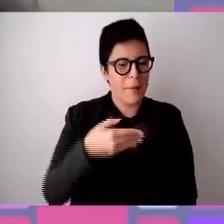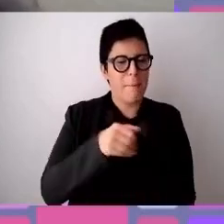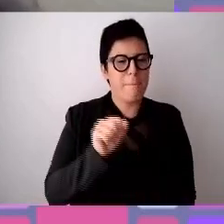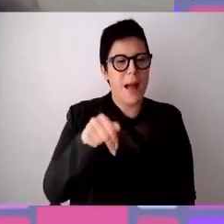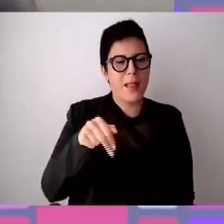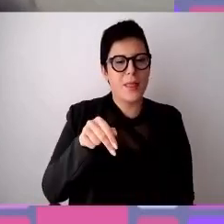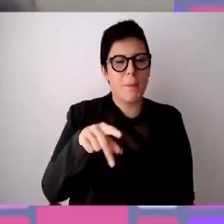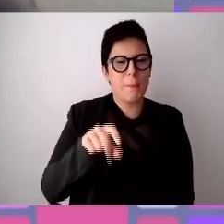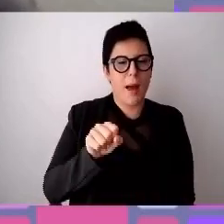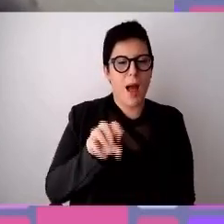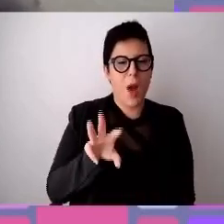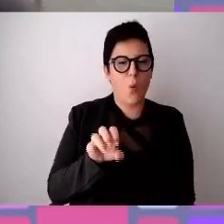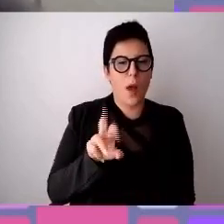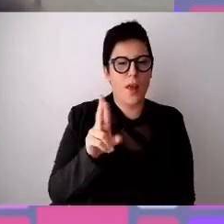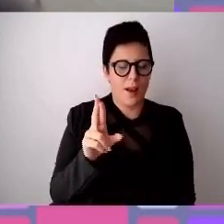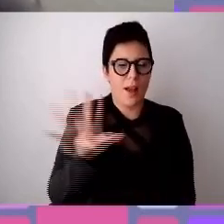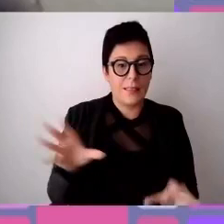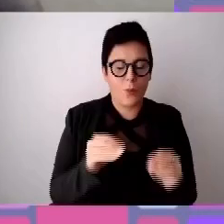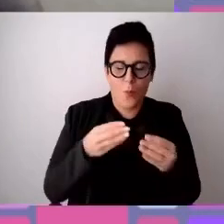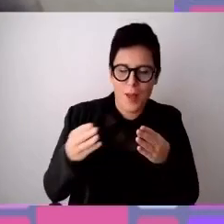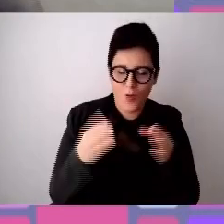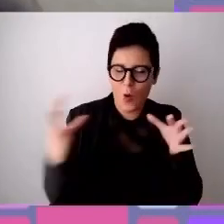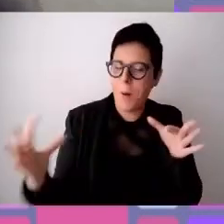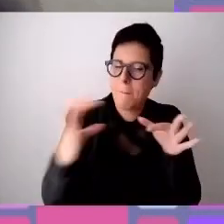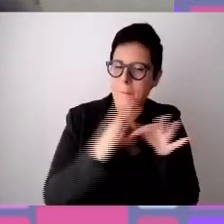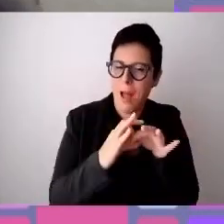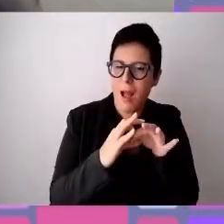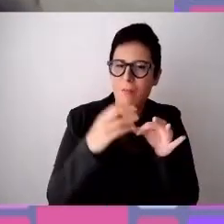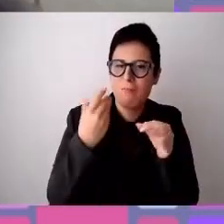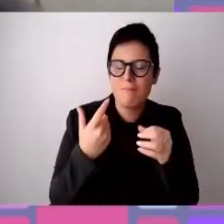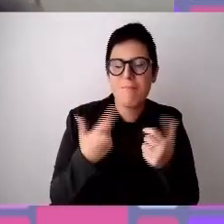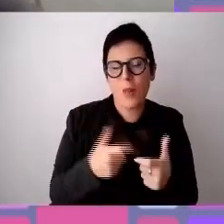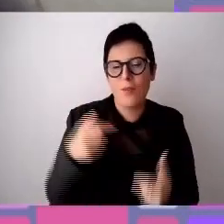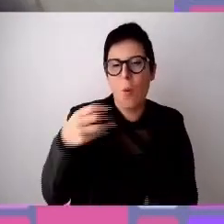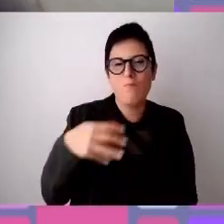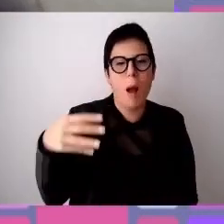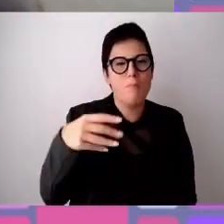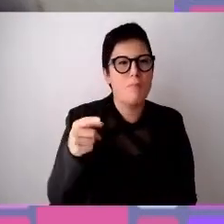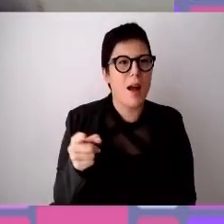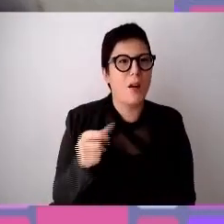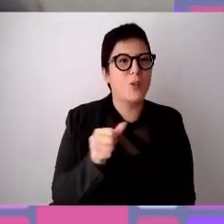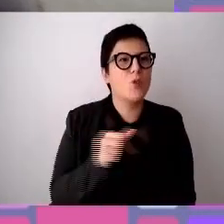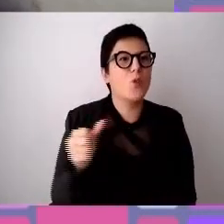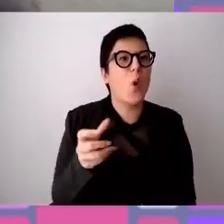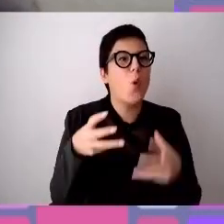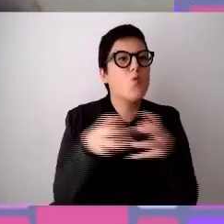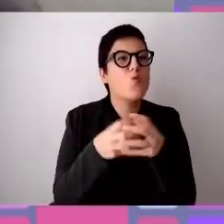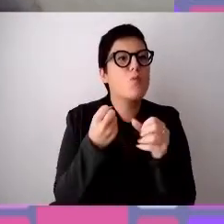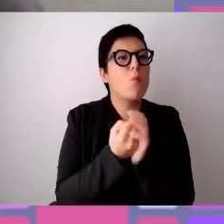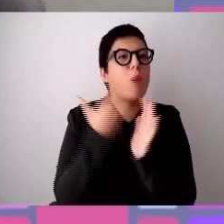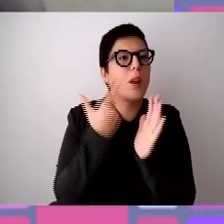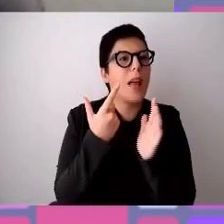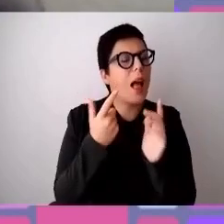Manpower è decisamente non solo un gruppo importante, ma si